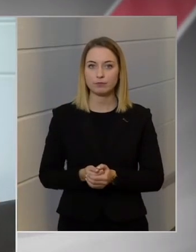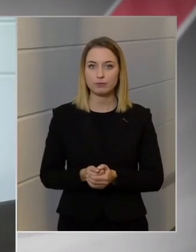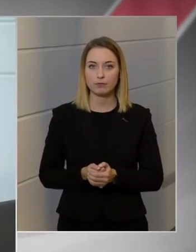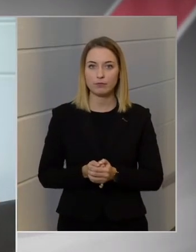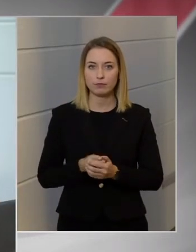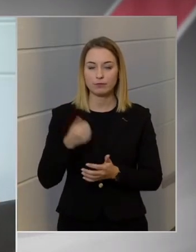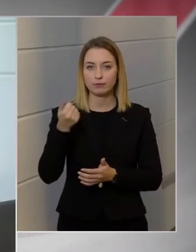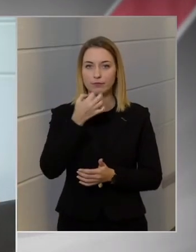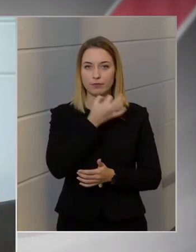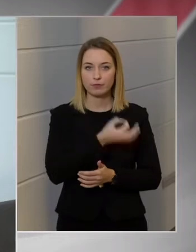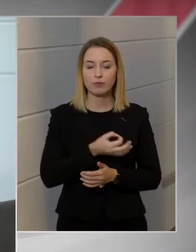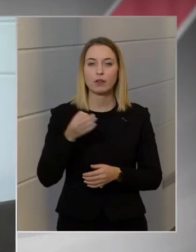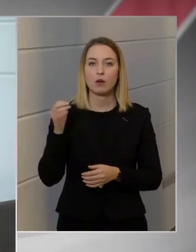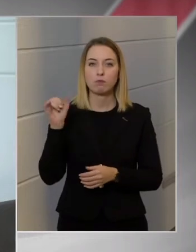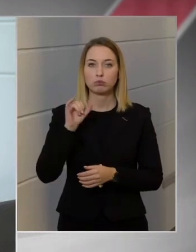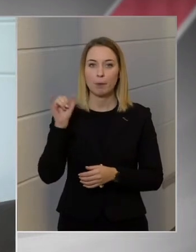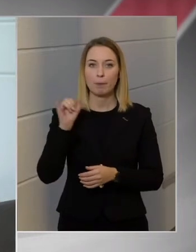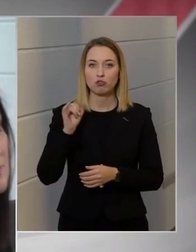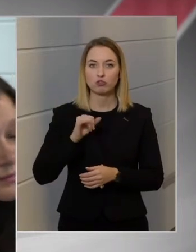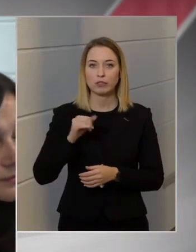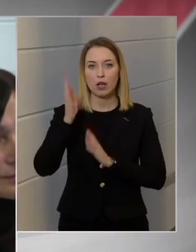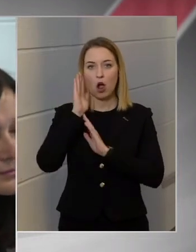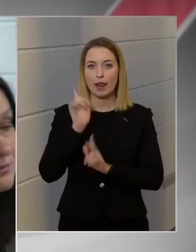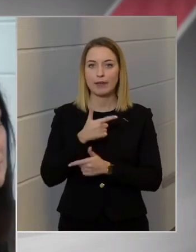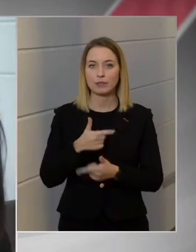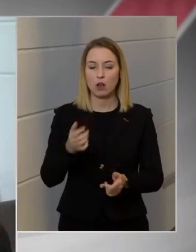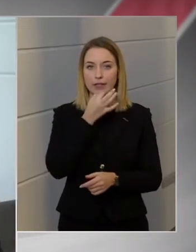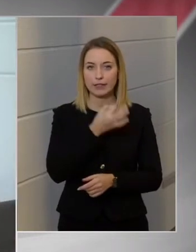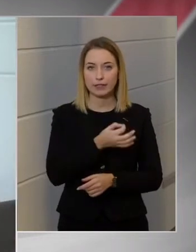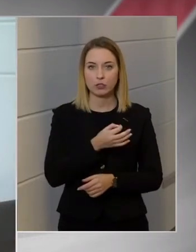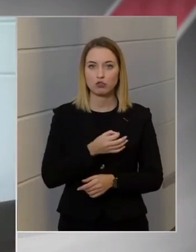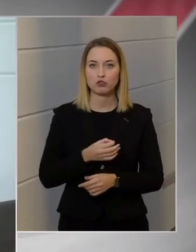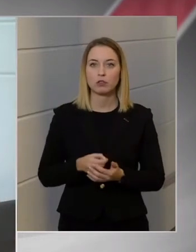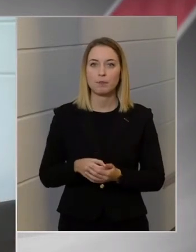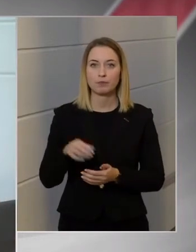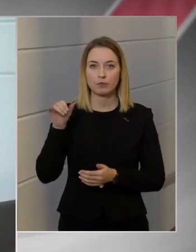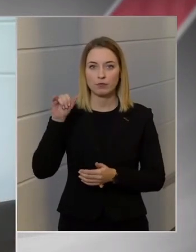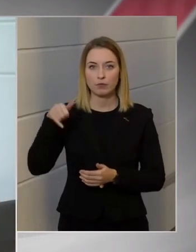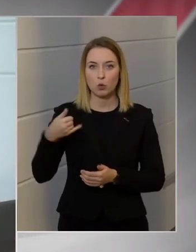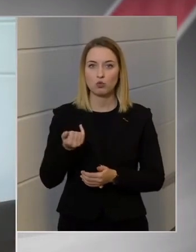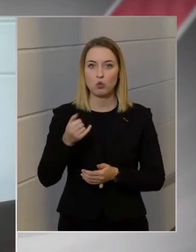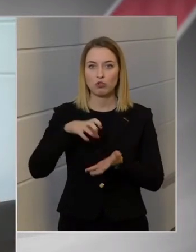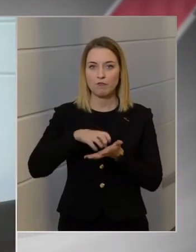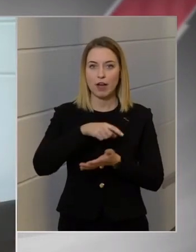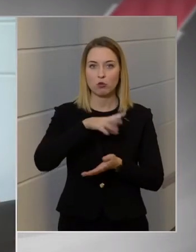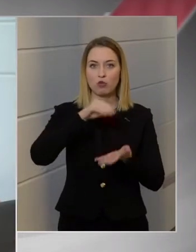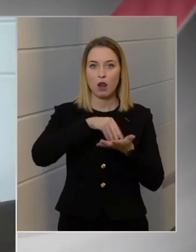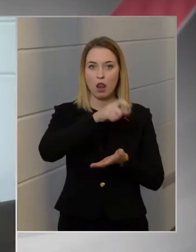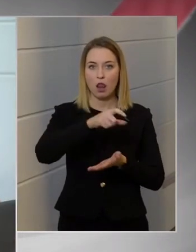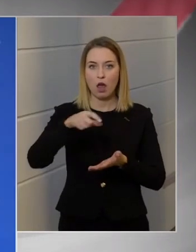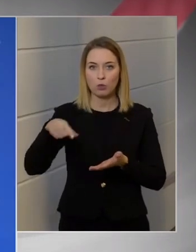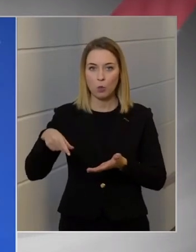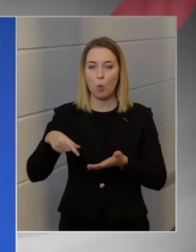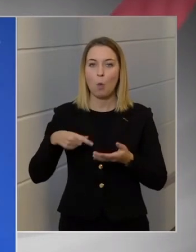budapesti hajléktalan kérdéssel kapcsolatos. Józsefvárosban a lakók petíciót indítottak a főváros és a